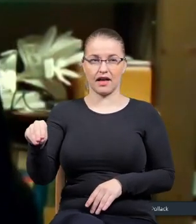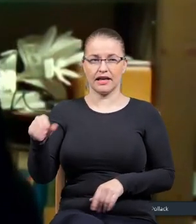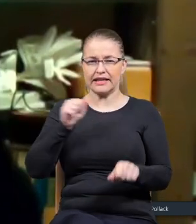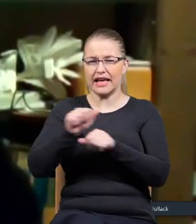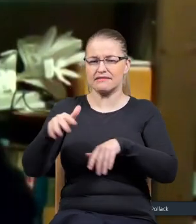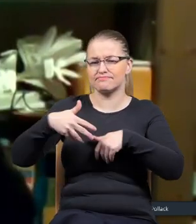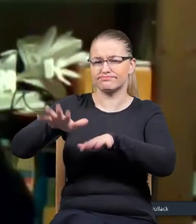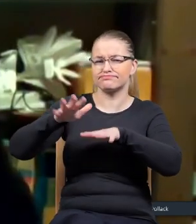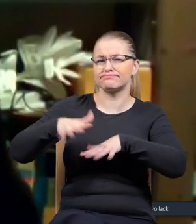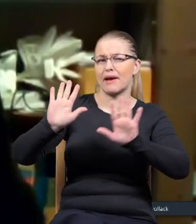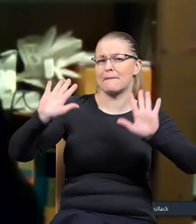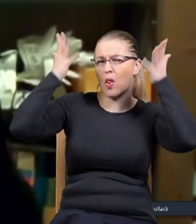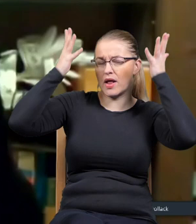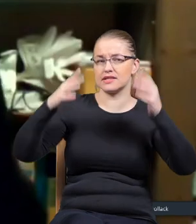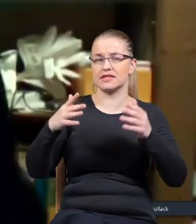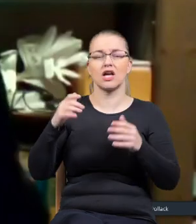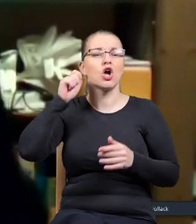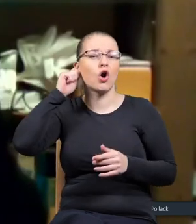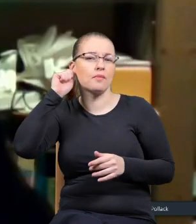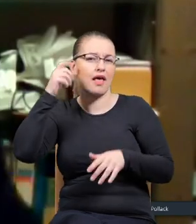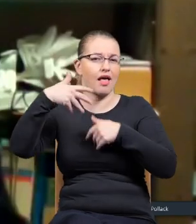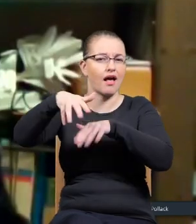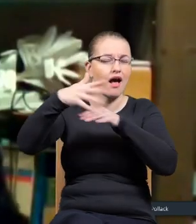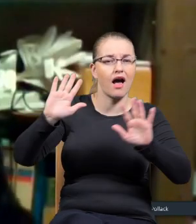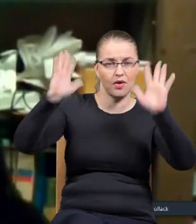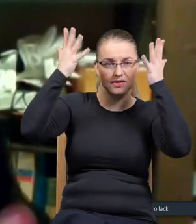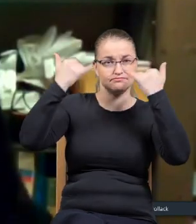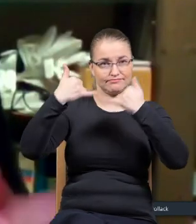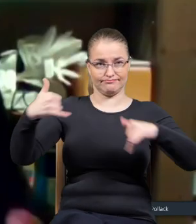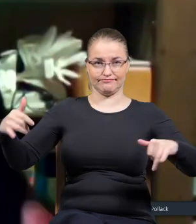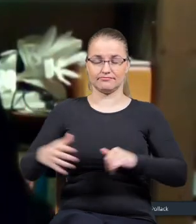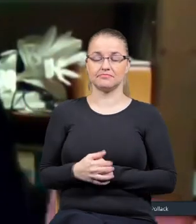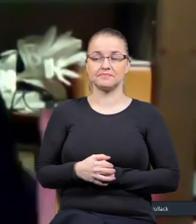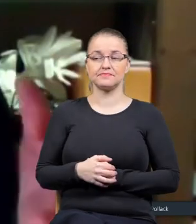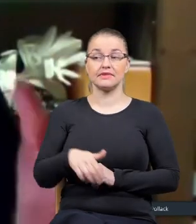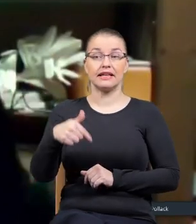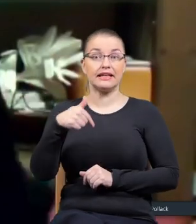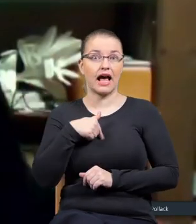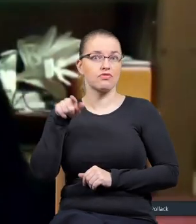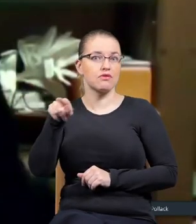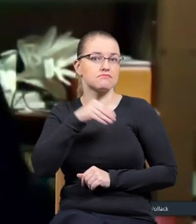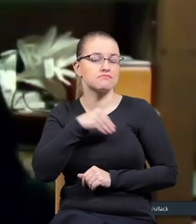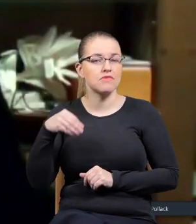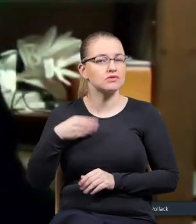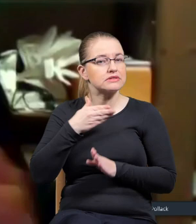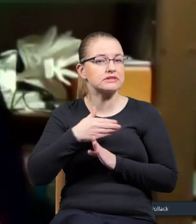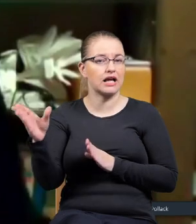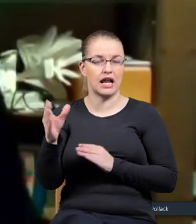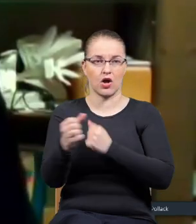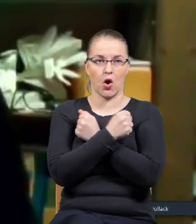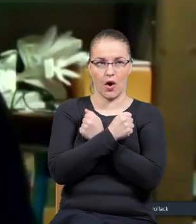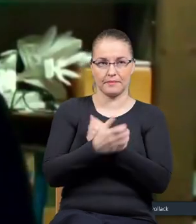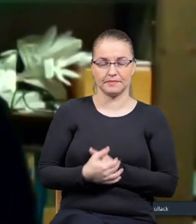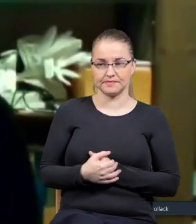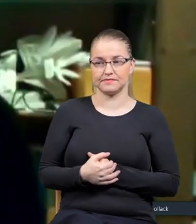demonstracje tego owego kobiety i tak dalej. Więc ja tą Polskę jeszcze w talszym ciągu, oczywiście